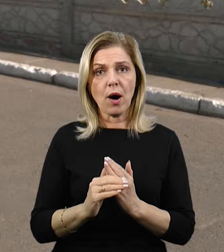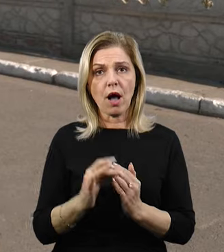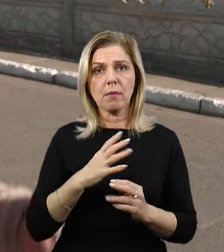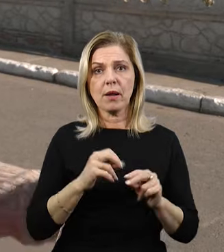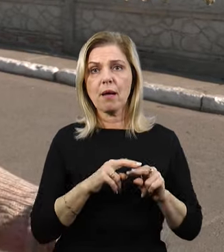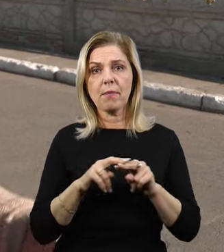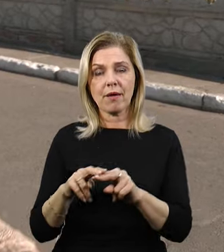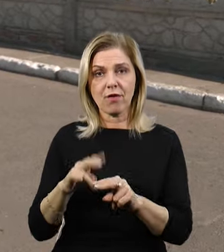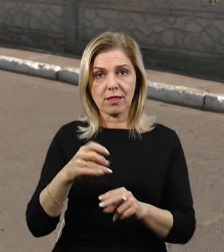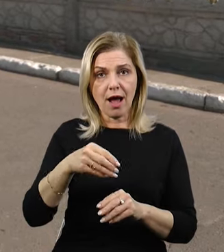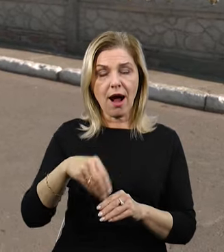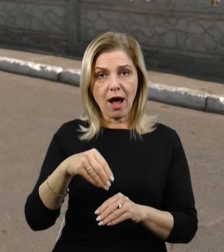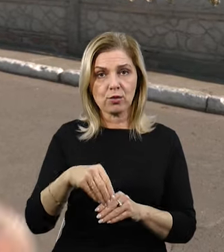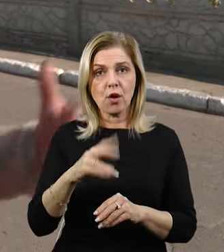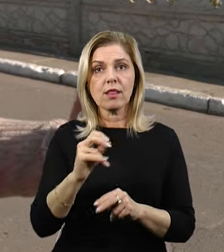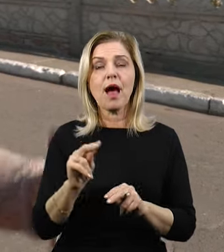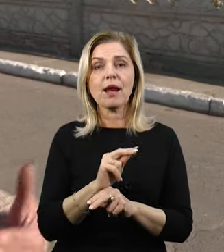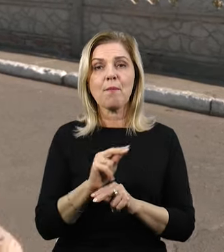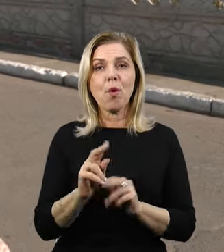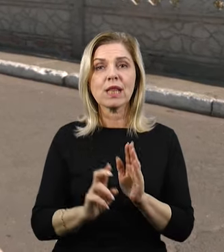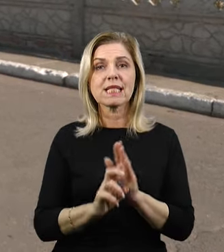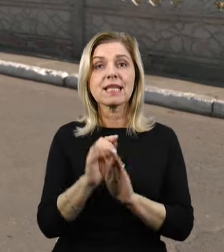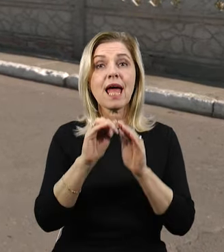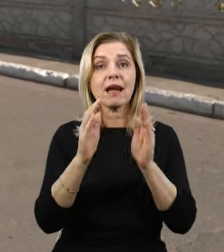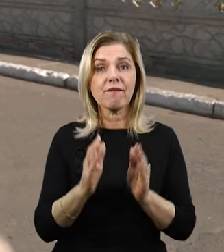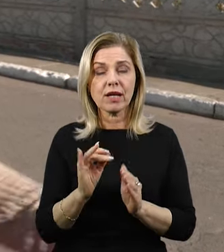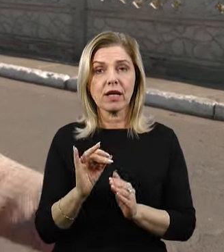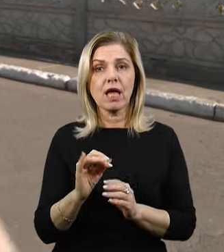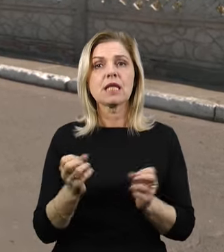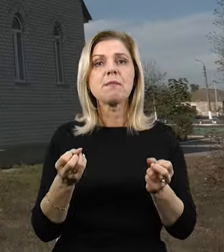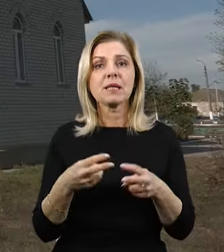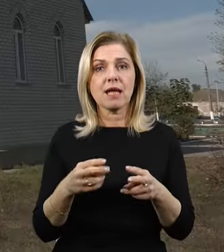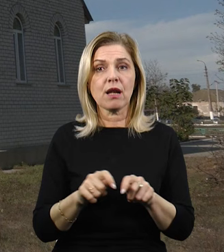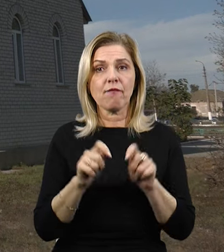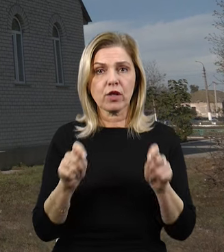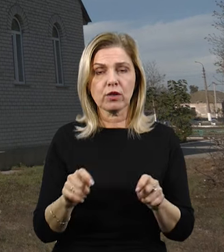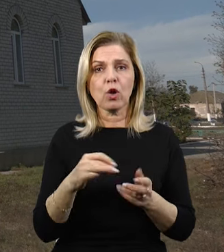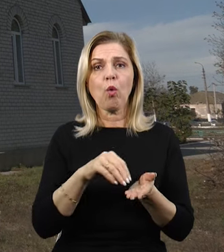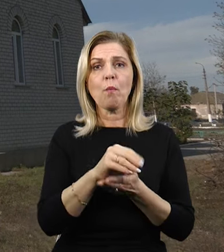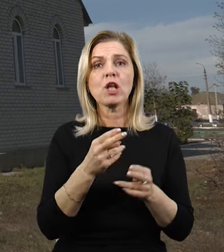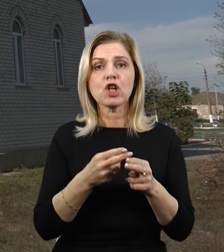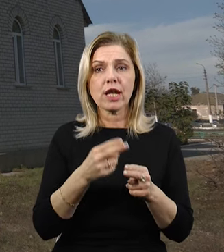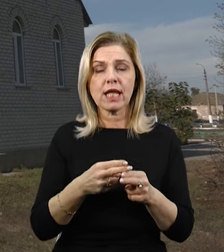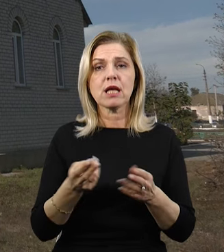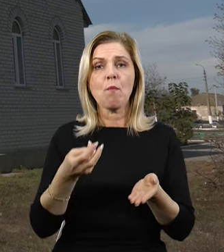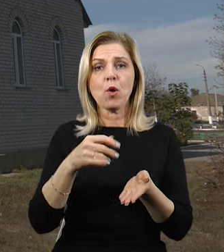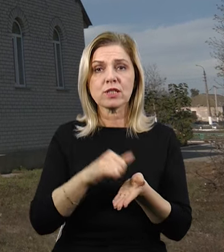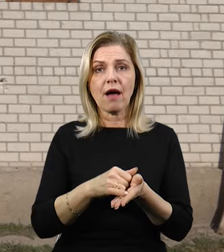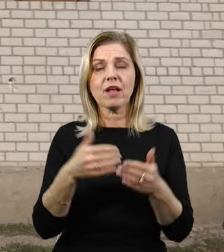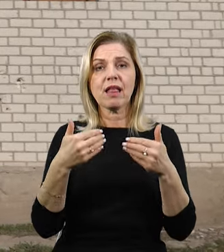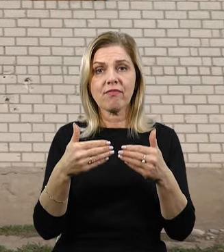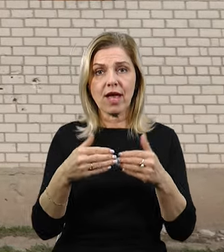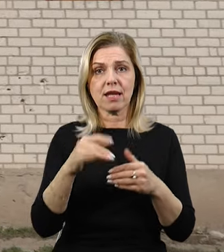карточка була на ремонт церкви, спеціально відкрита. Купили желізо, поставили вікна, двері,